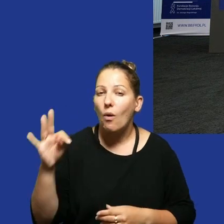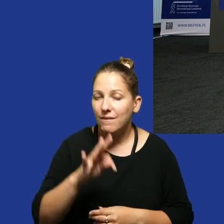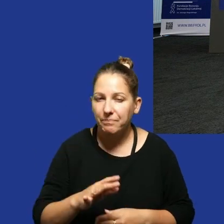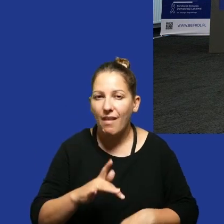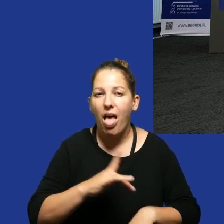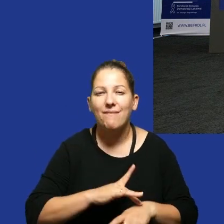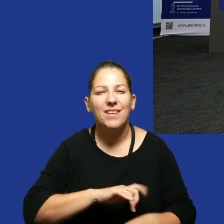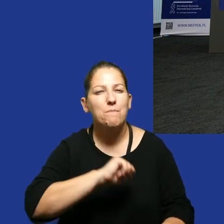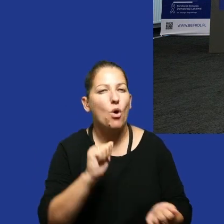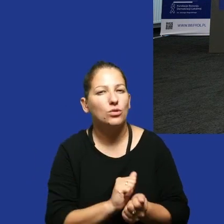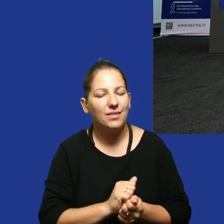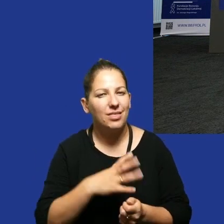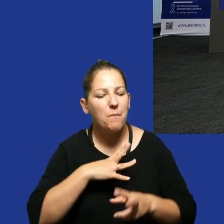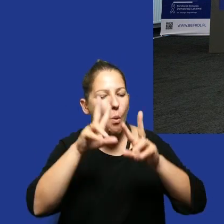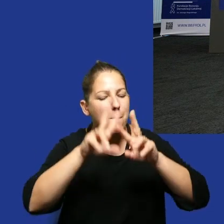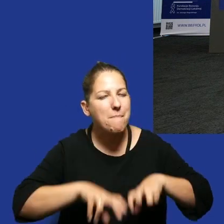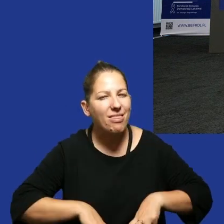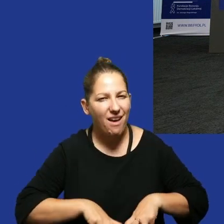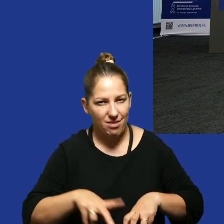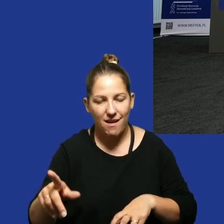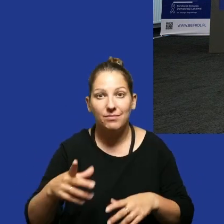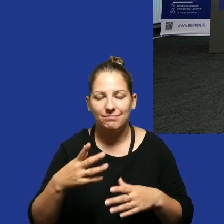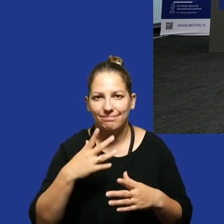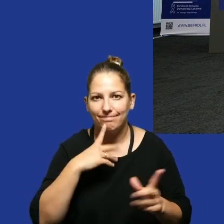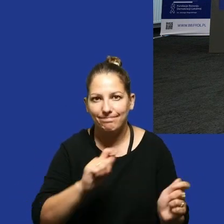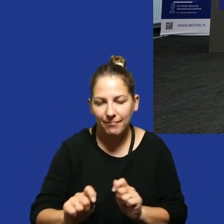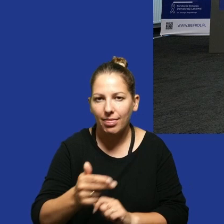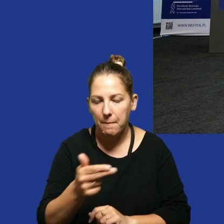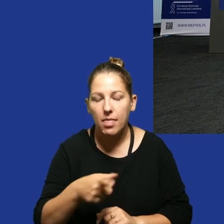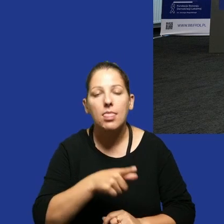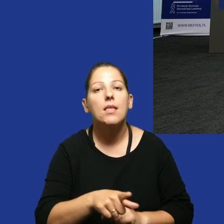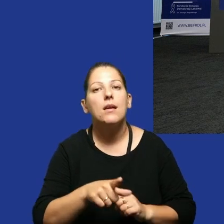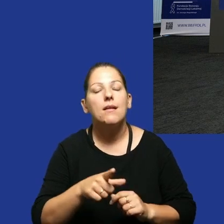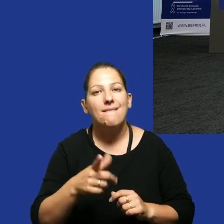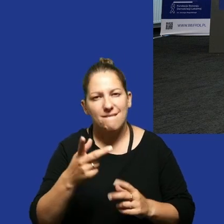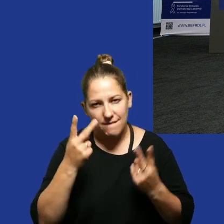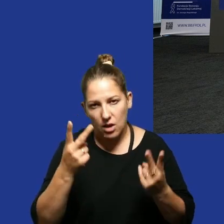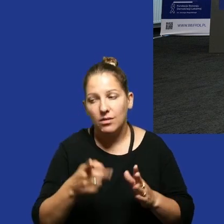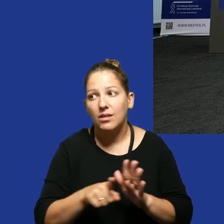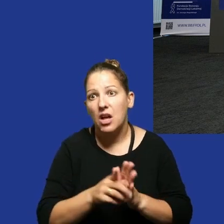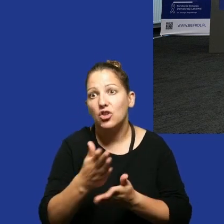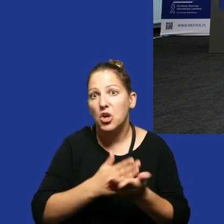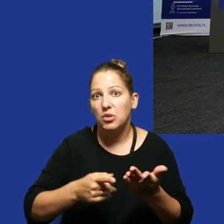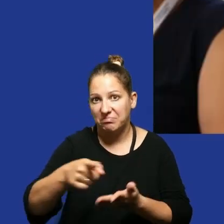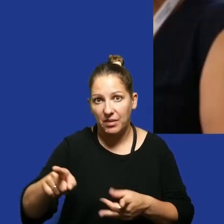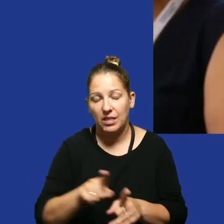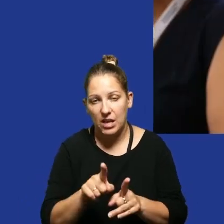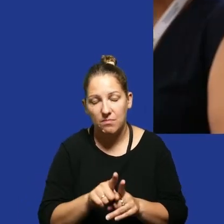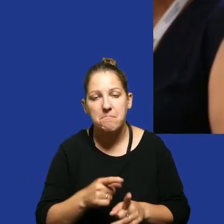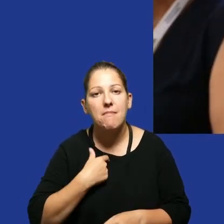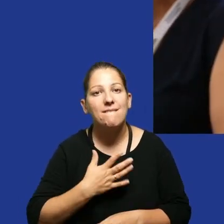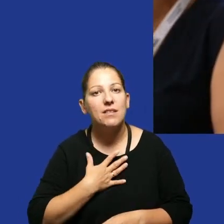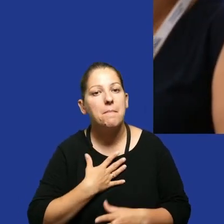mrożący pojawił się też w badaniach. Dziękuję, że to poruszyliśmy. To jest dość ważne. Myślę, że dla części z Was również. Mam